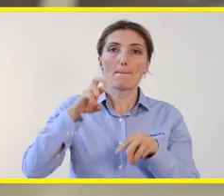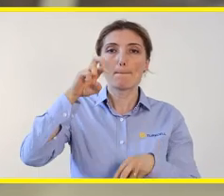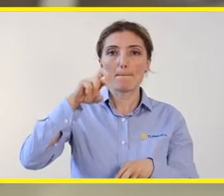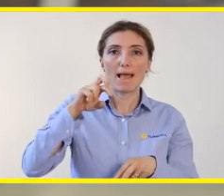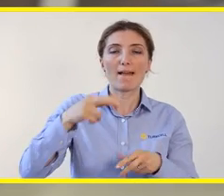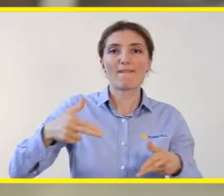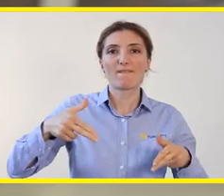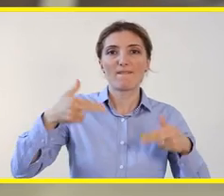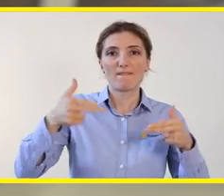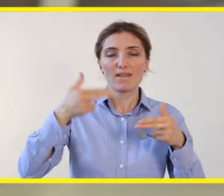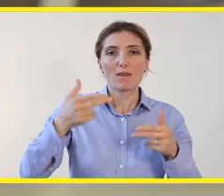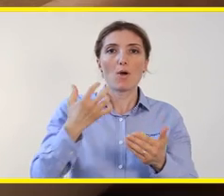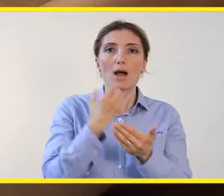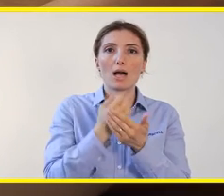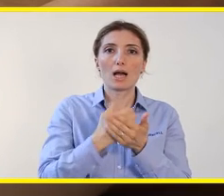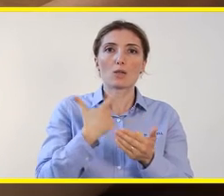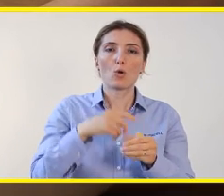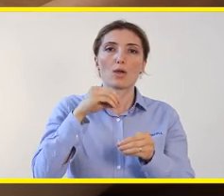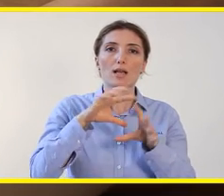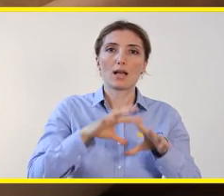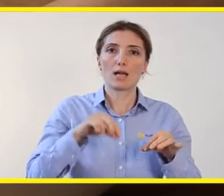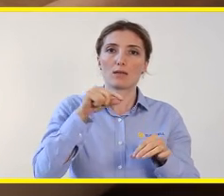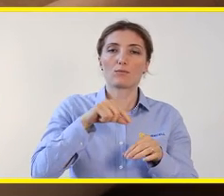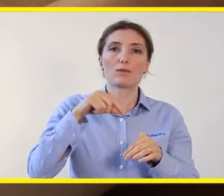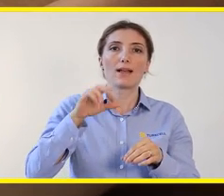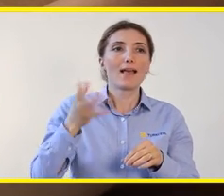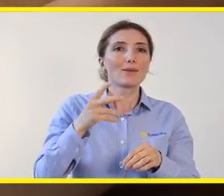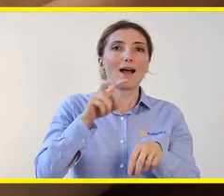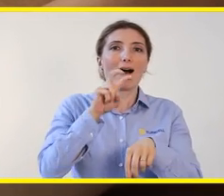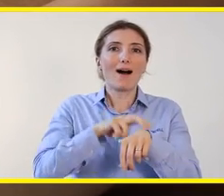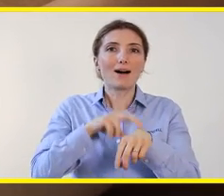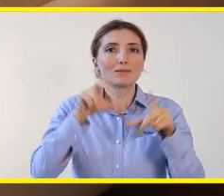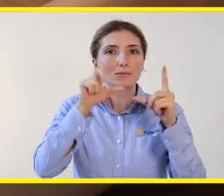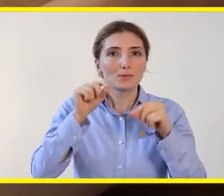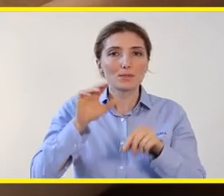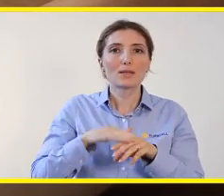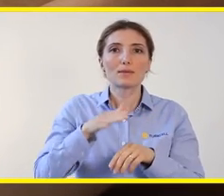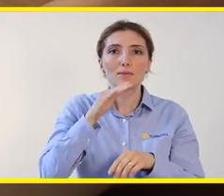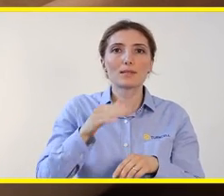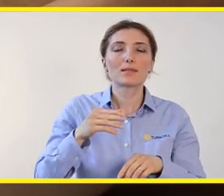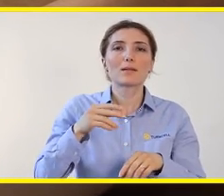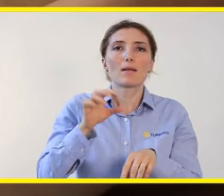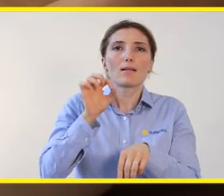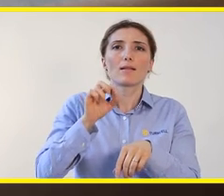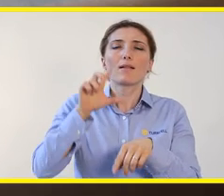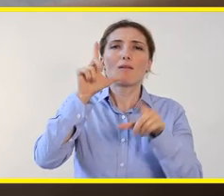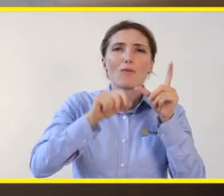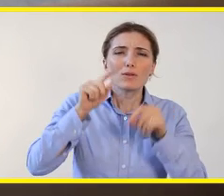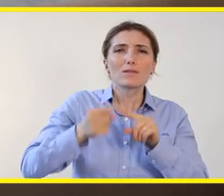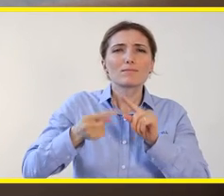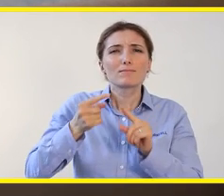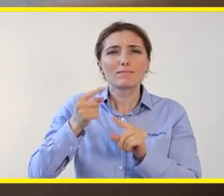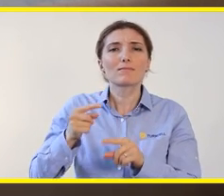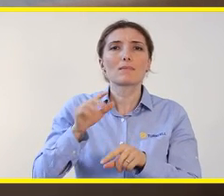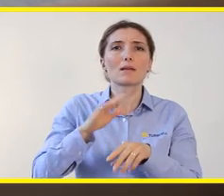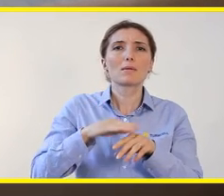1080p video kayıt özelliği ile en güzel anlarınızı görüntüleyebilir, gelişmiş odaklama, düşük ışık, HDR, panoramik